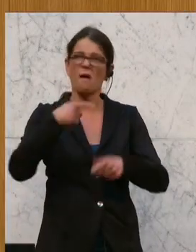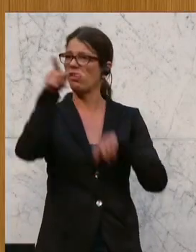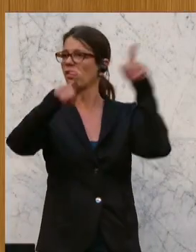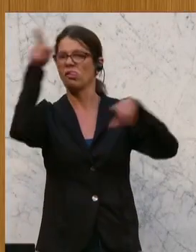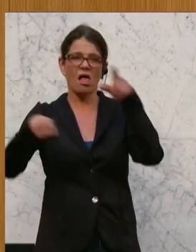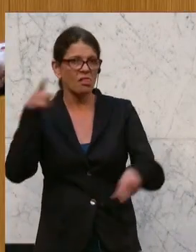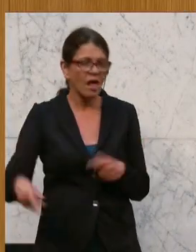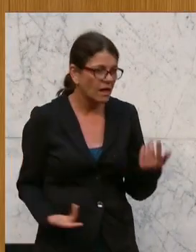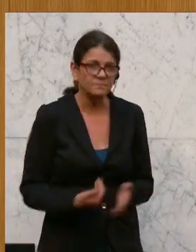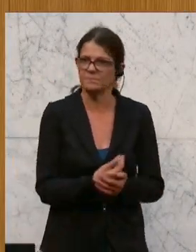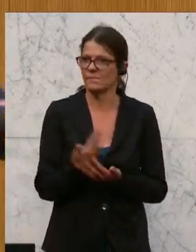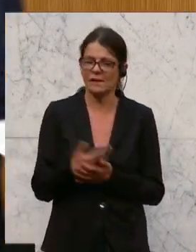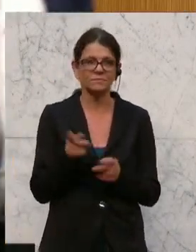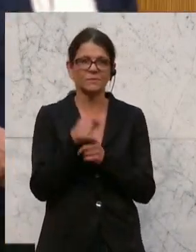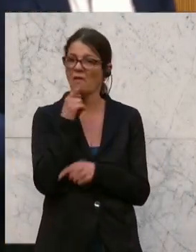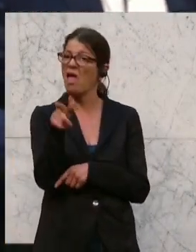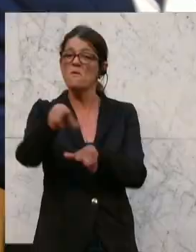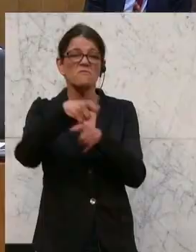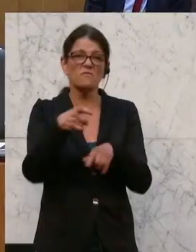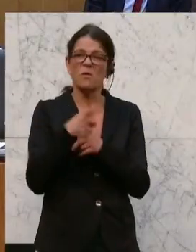bei den einen und den anderen da an den Kübi draufhauen.